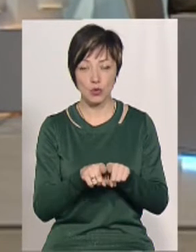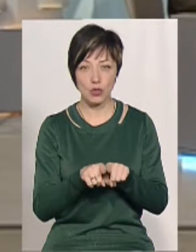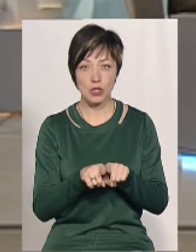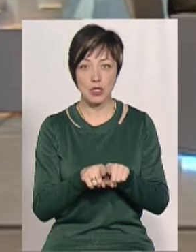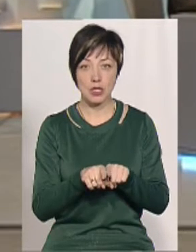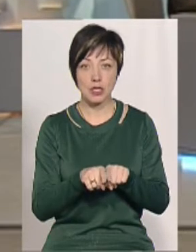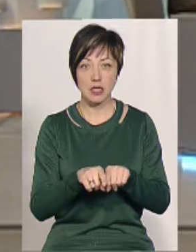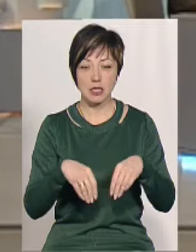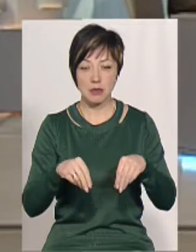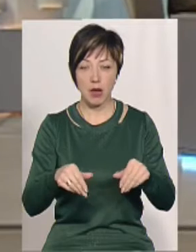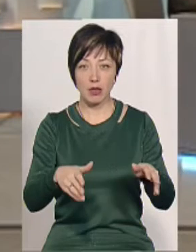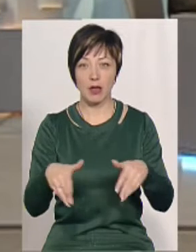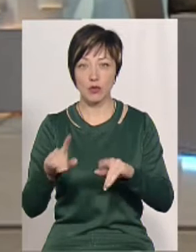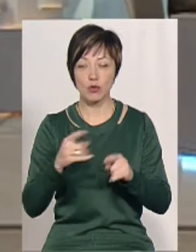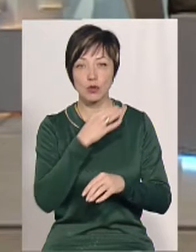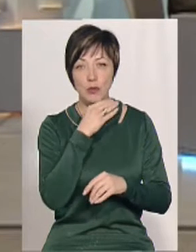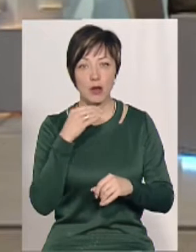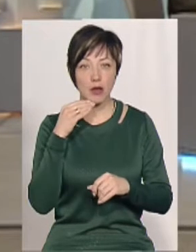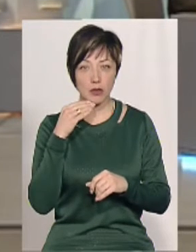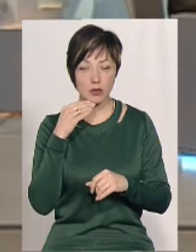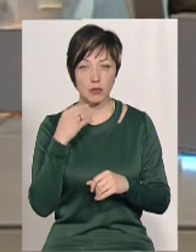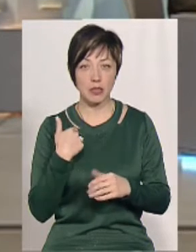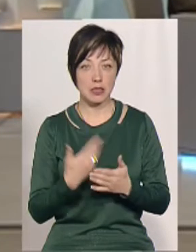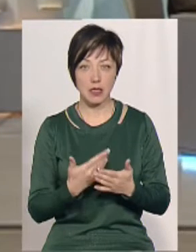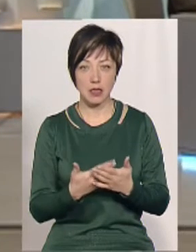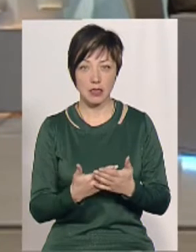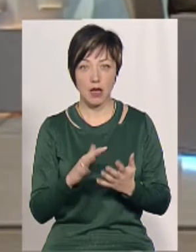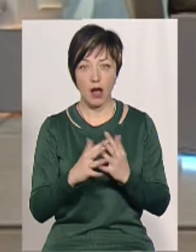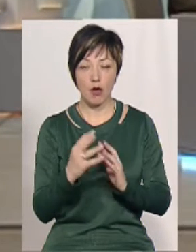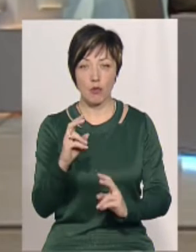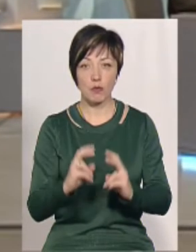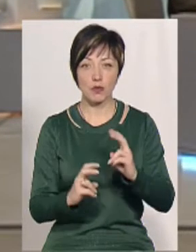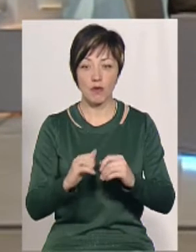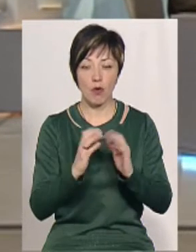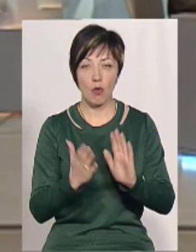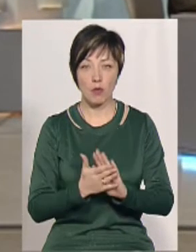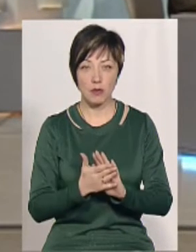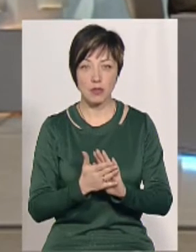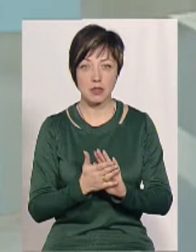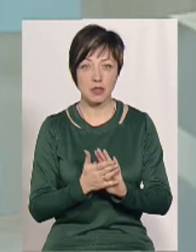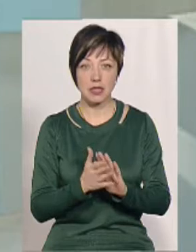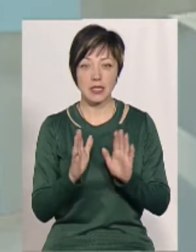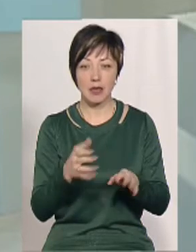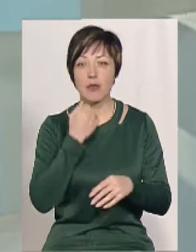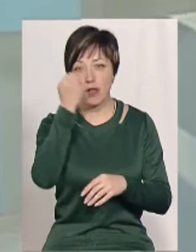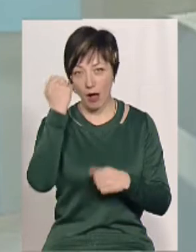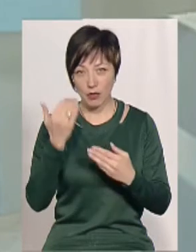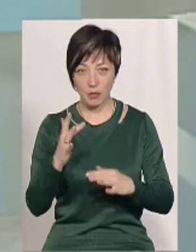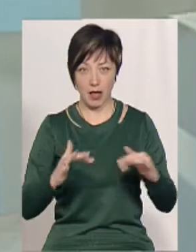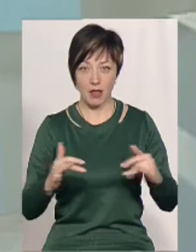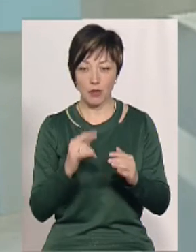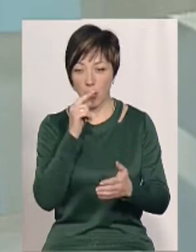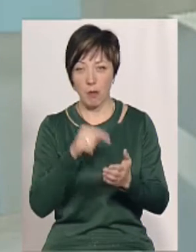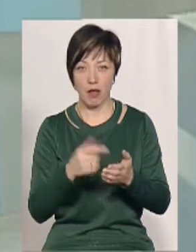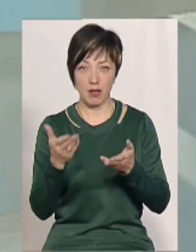сипають на грядках. Дуже багато, мені здається, агропромисловий комплекс руки би цілував, щоб ті ялинки їм, яким